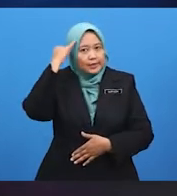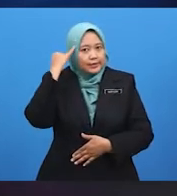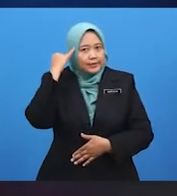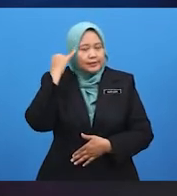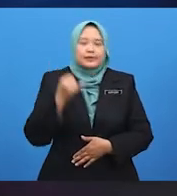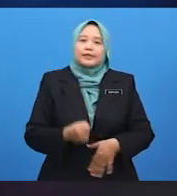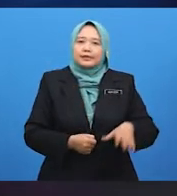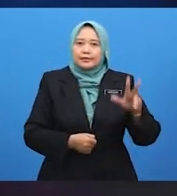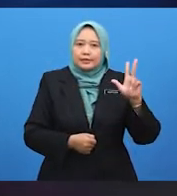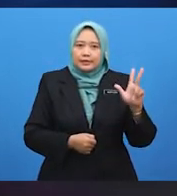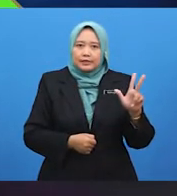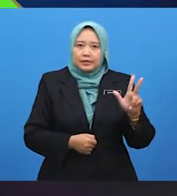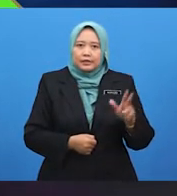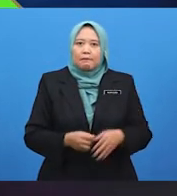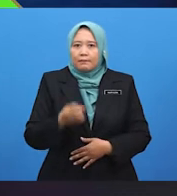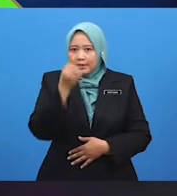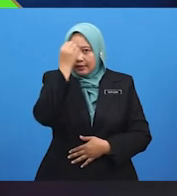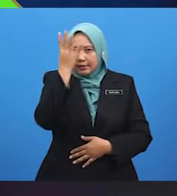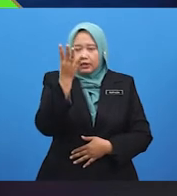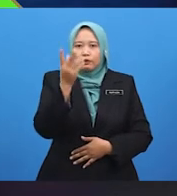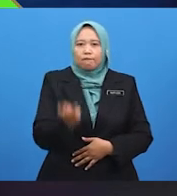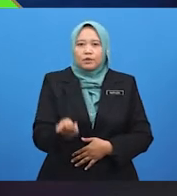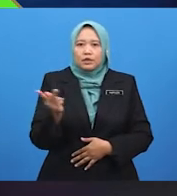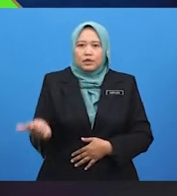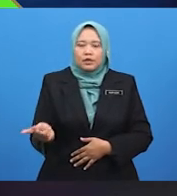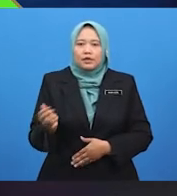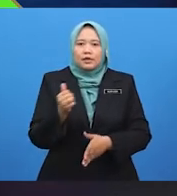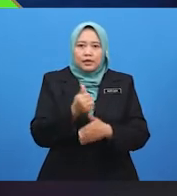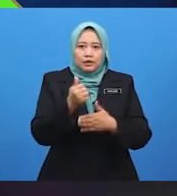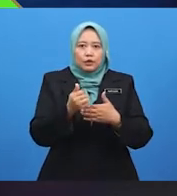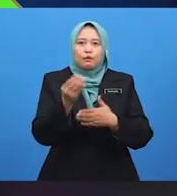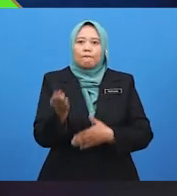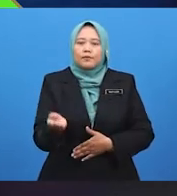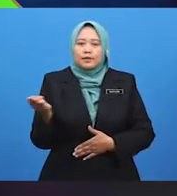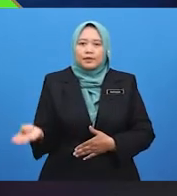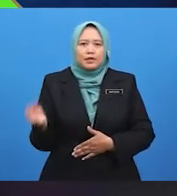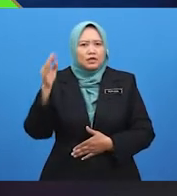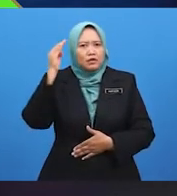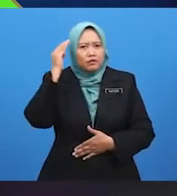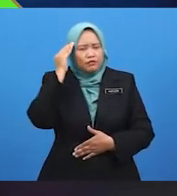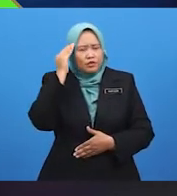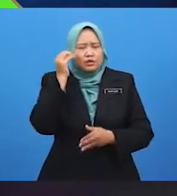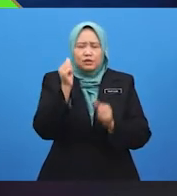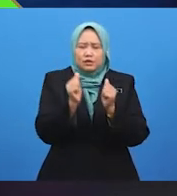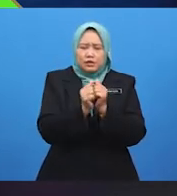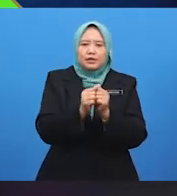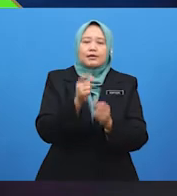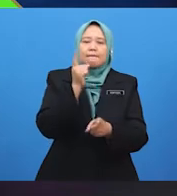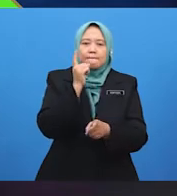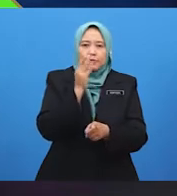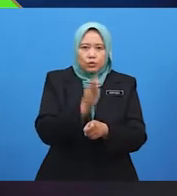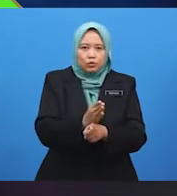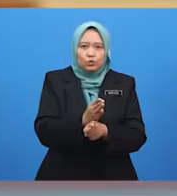Ketiga, menyuarakan sesuatu perkara atau benda yang difikirkan dengan betul.